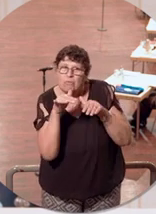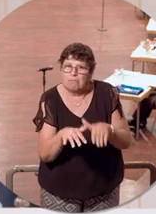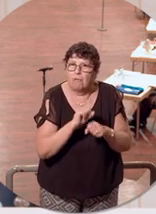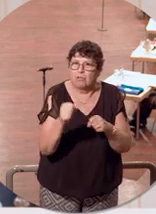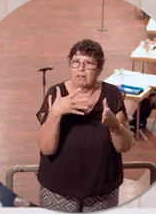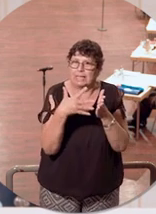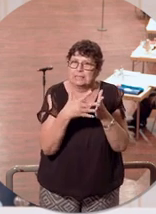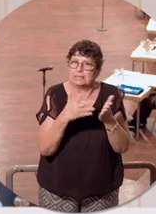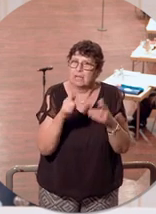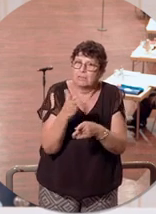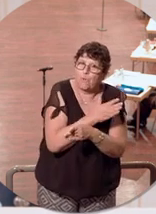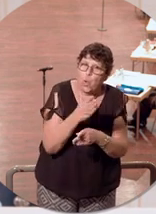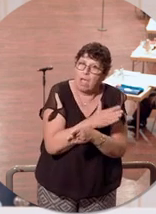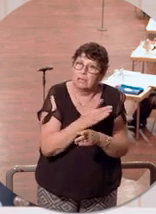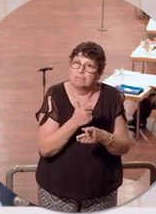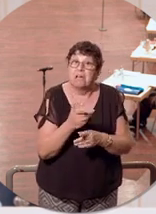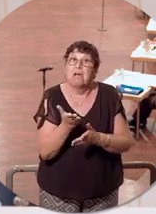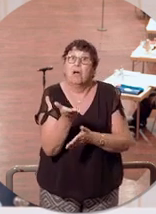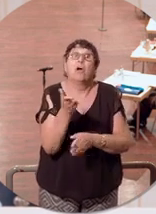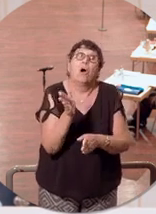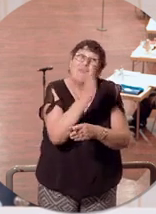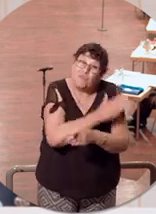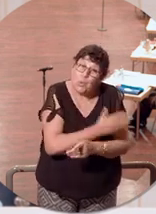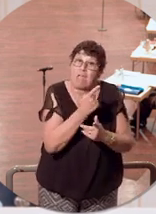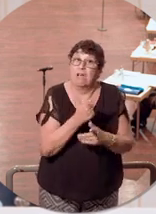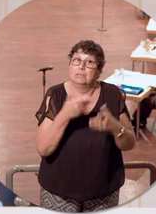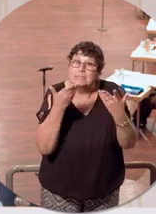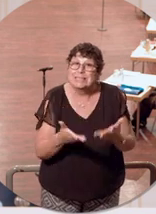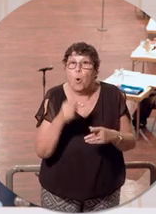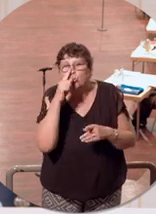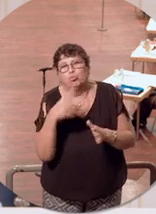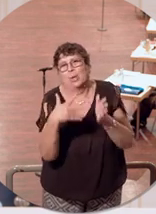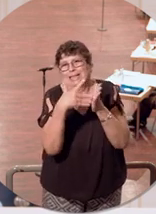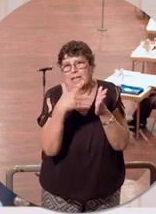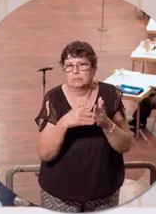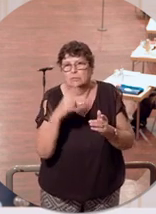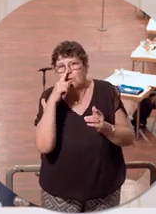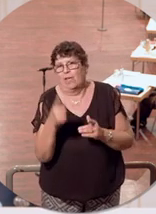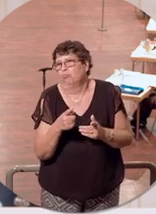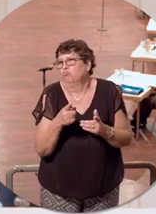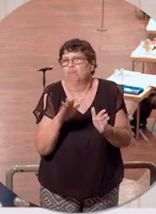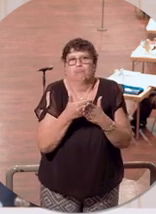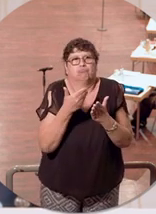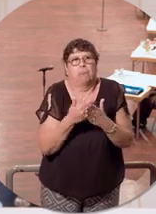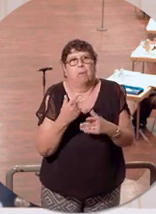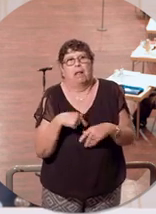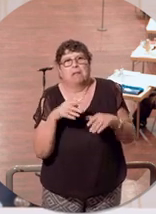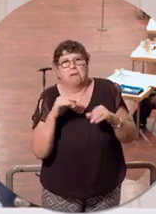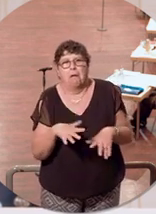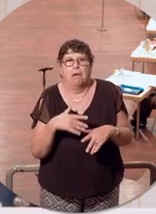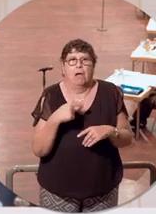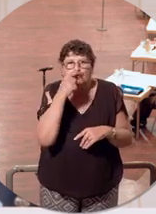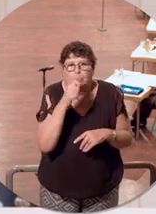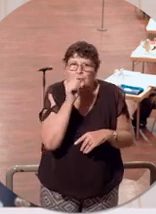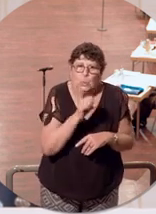wir das gemacht haben? Weil vorher war es ja offensichtlich so, als wir gesagt haben, man soll sich nur testen lassen, wenn man irgendwelche Symptome zeigt, dass es